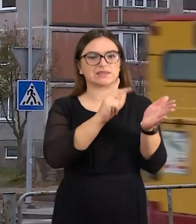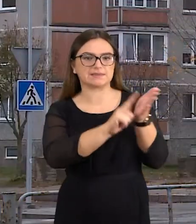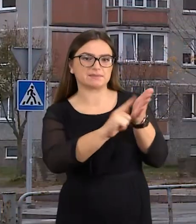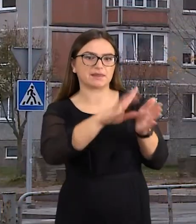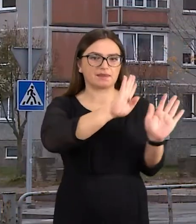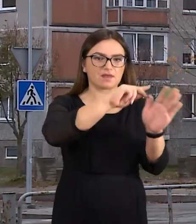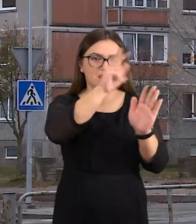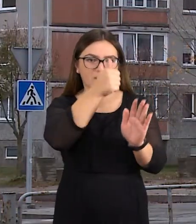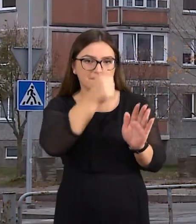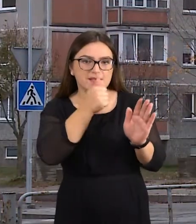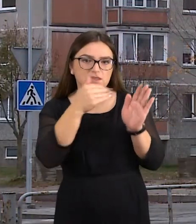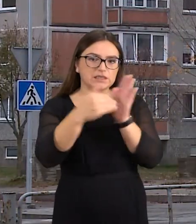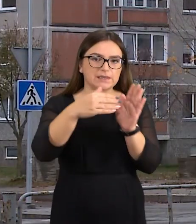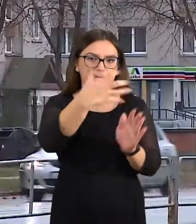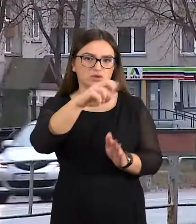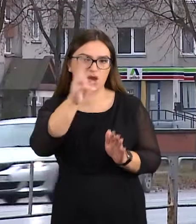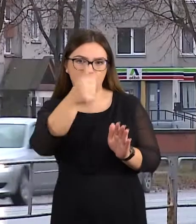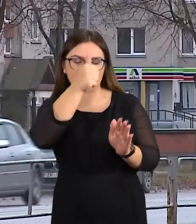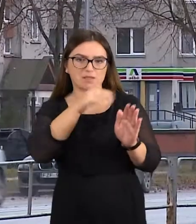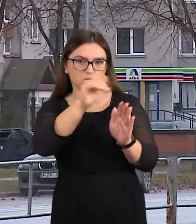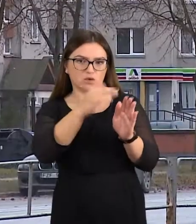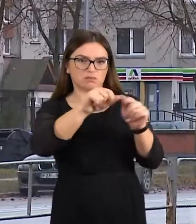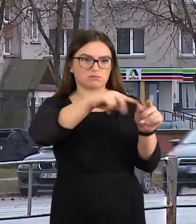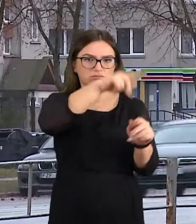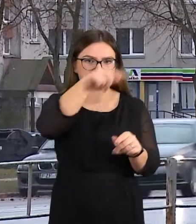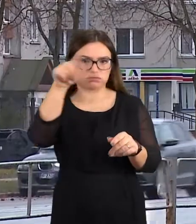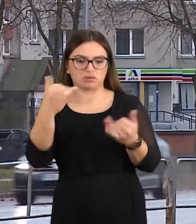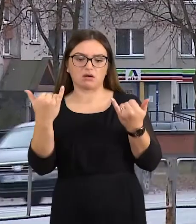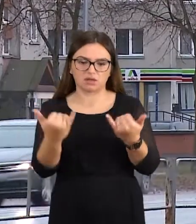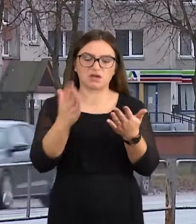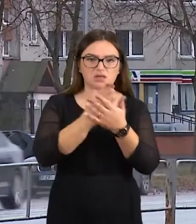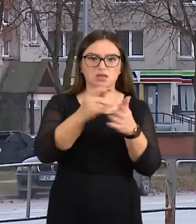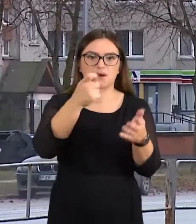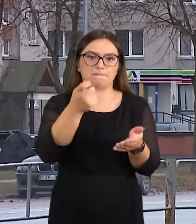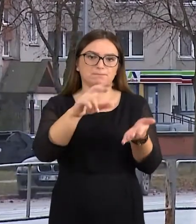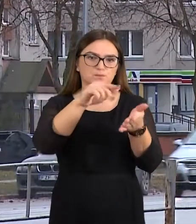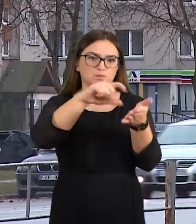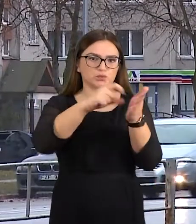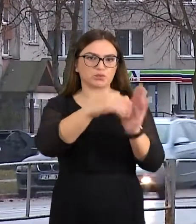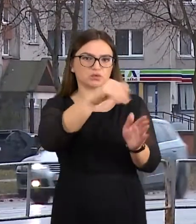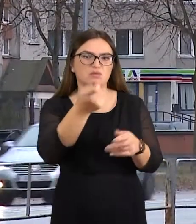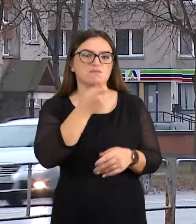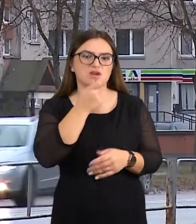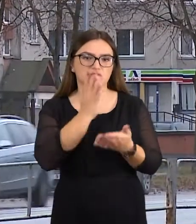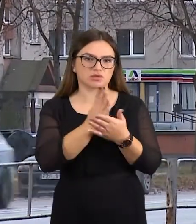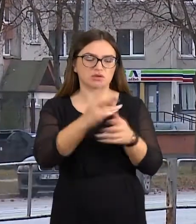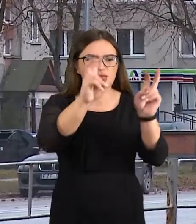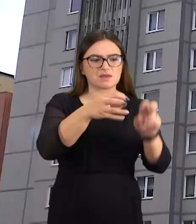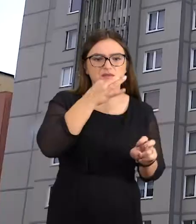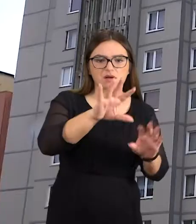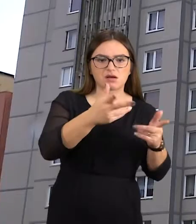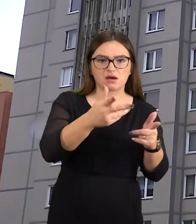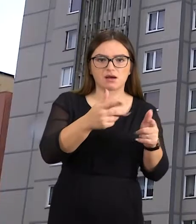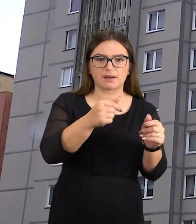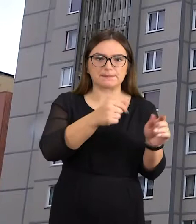79 eurų per mėnesį iki 500, tačiau pasiloja šiuo metu vos kelias dešimt būtų. Pasaka ekspertų nuomos skainos per